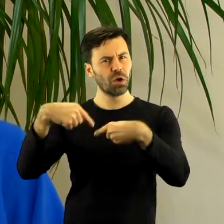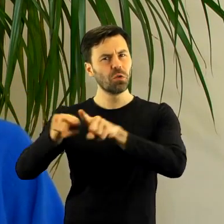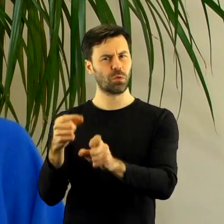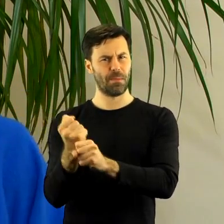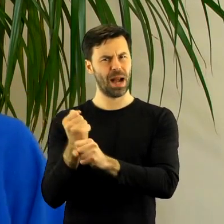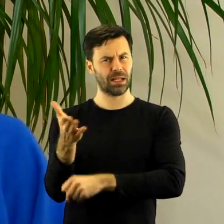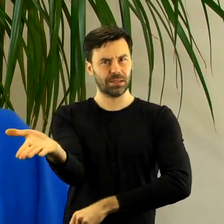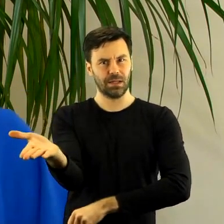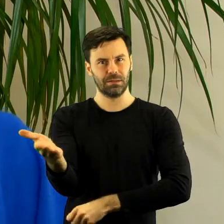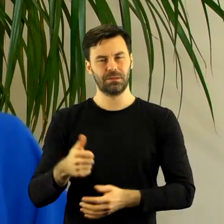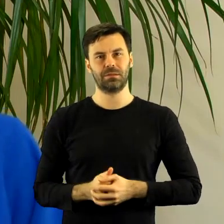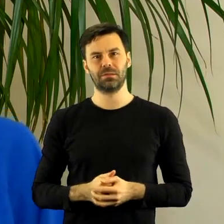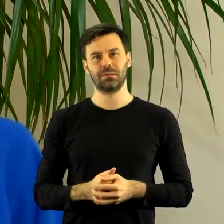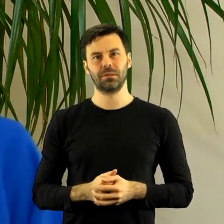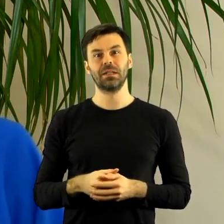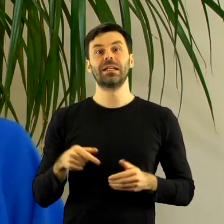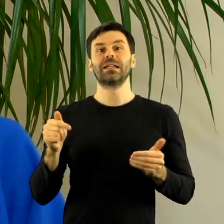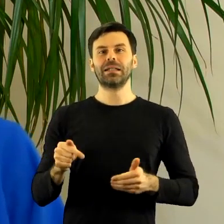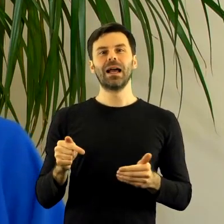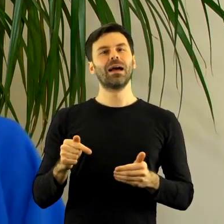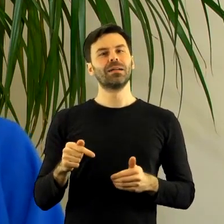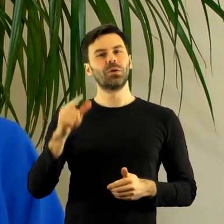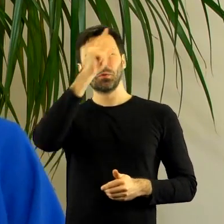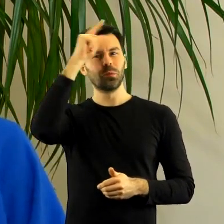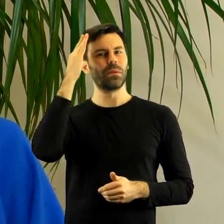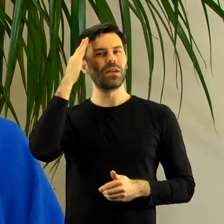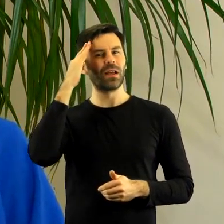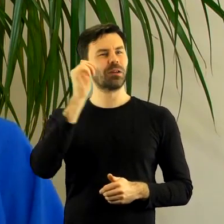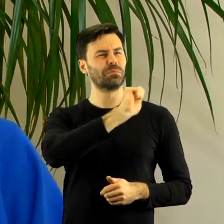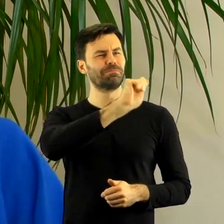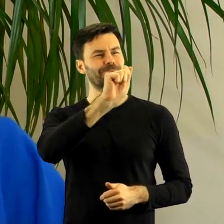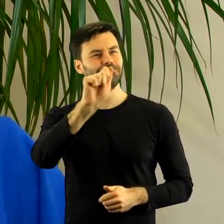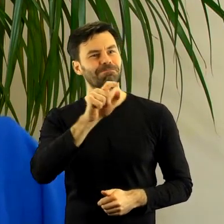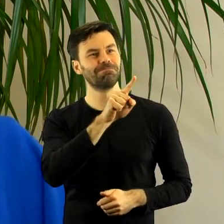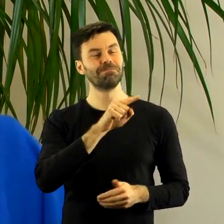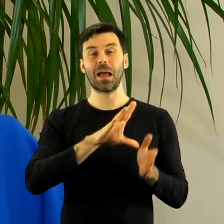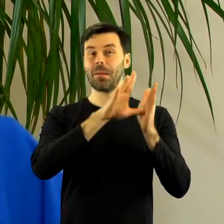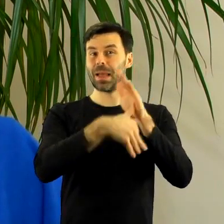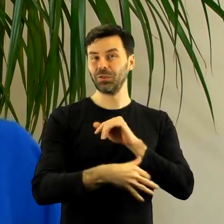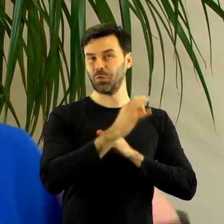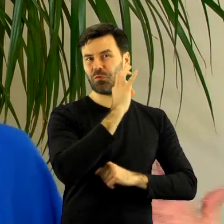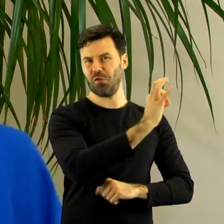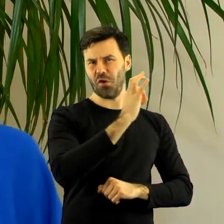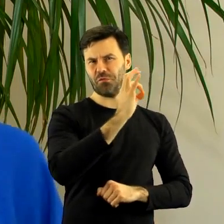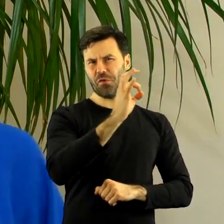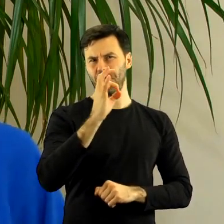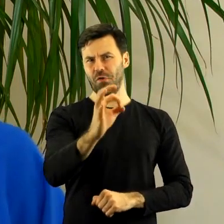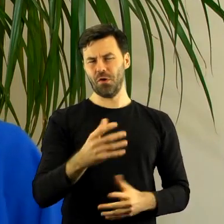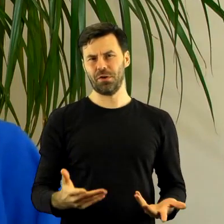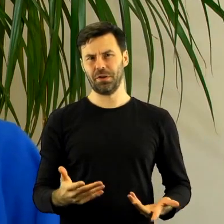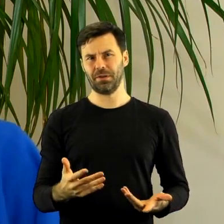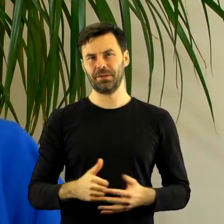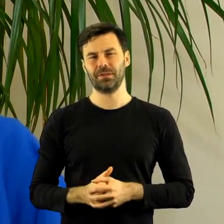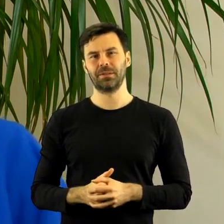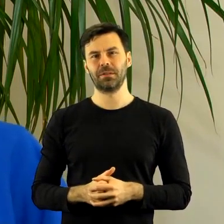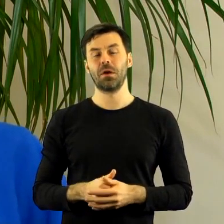I zaczęliśmy o tym rozmawiać, mówić, używać innego języka, wprowadzać nową narrację. Mieszkaniec nie może się bać urzędnika, u nas coś takiego było, że się idzie do urzędu, tu